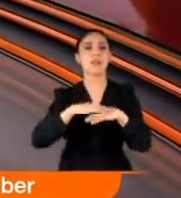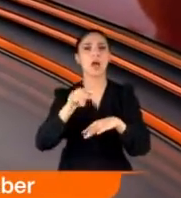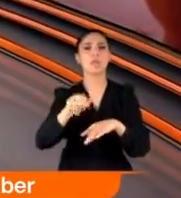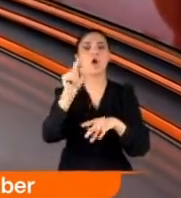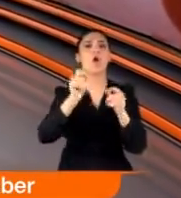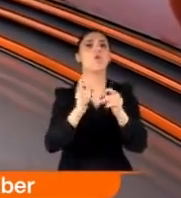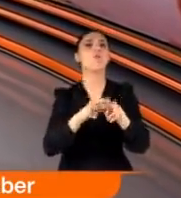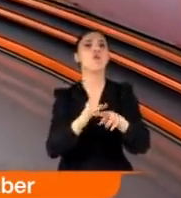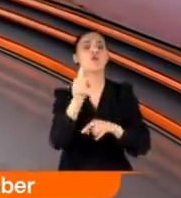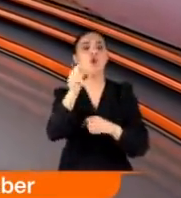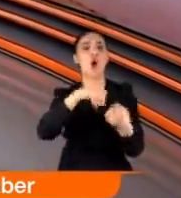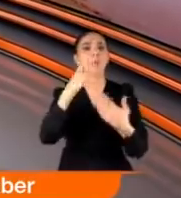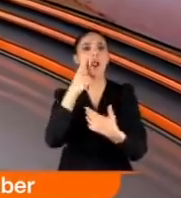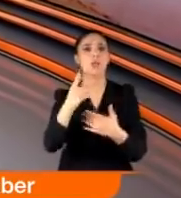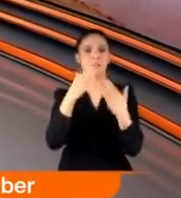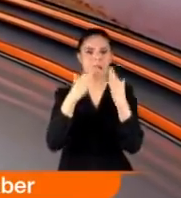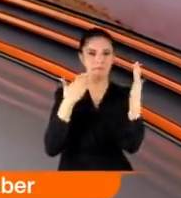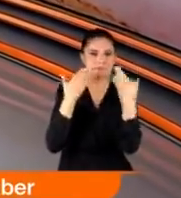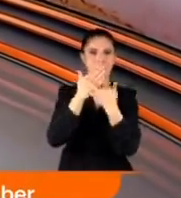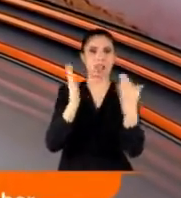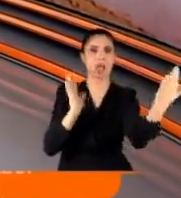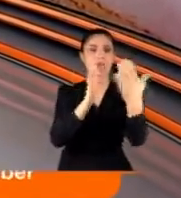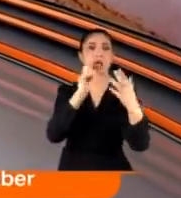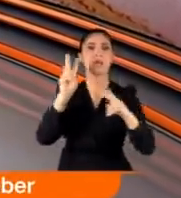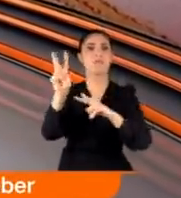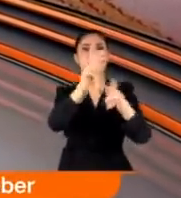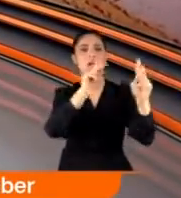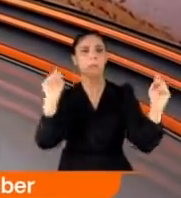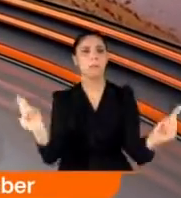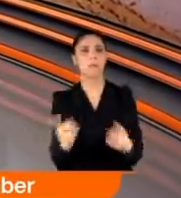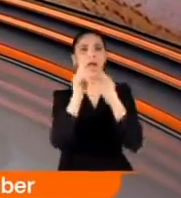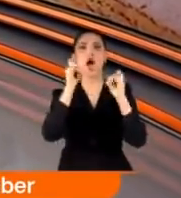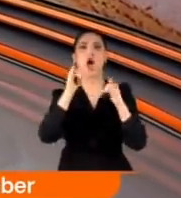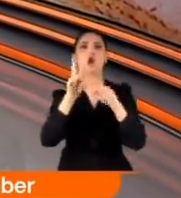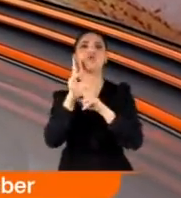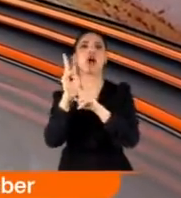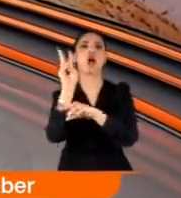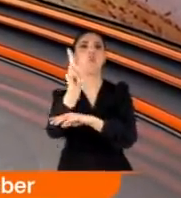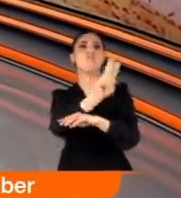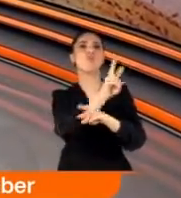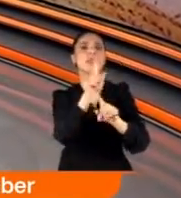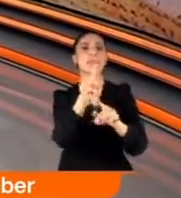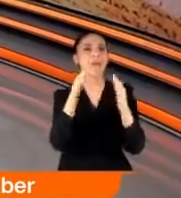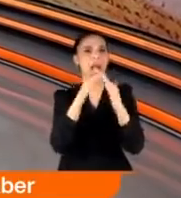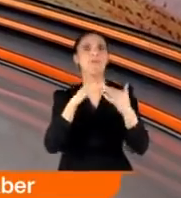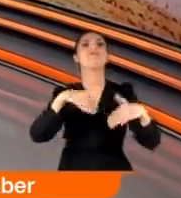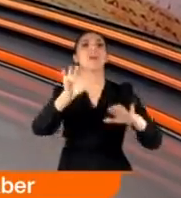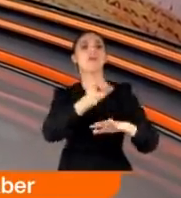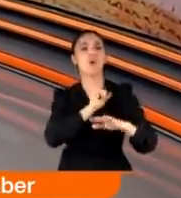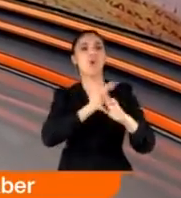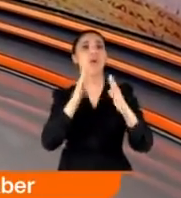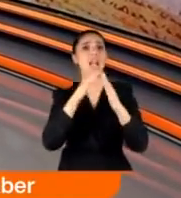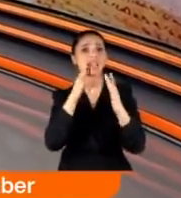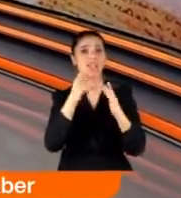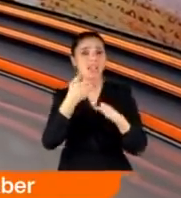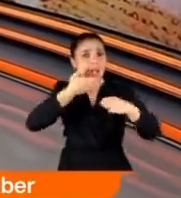Büyücü operasyonuna. Bir eve baskın yapıldı. Karşılaşılan manzara gerçekten sıra dışı. Bir oyuncak müzesi gibiydi. Ama aslında korku evet esek